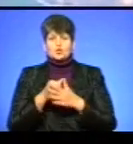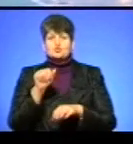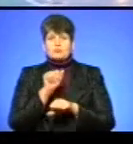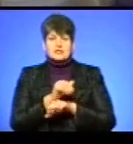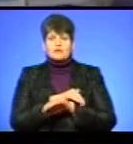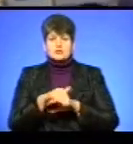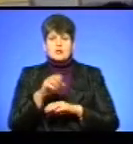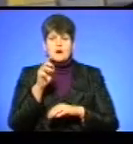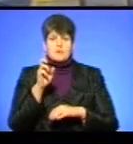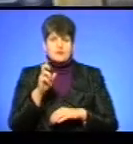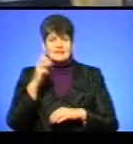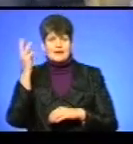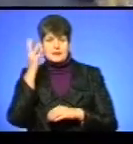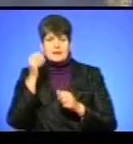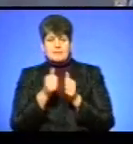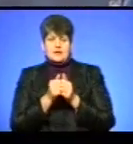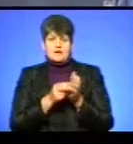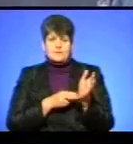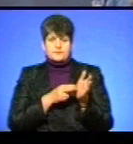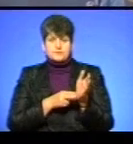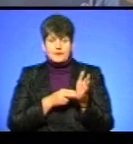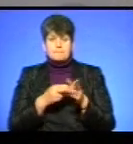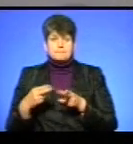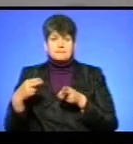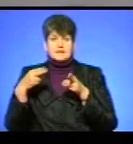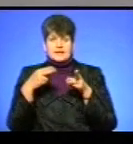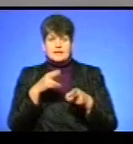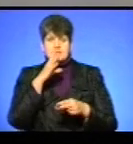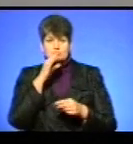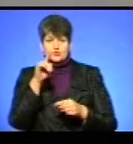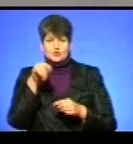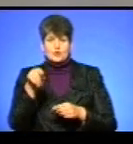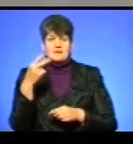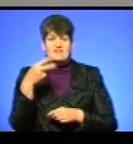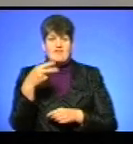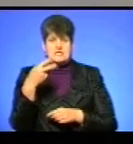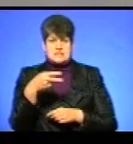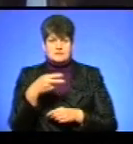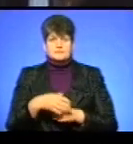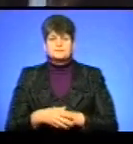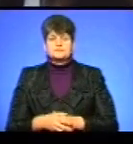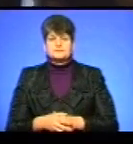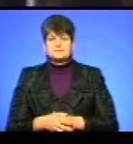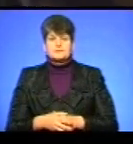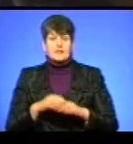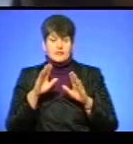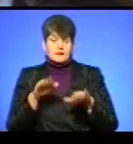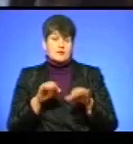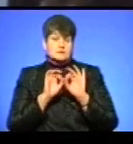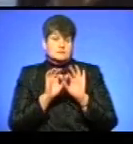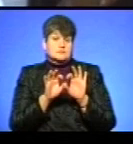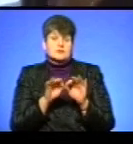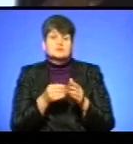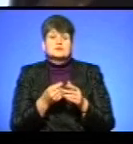вулиці Богдана Хмельницького біля залізничного вокзалу під'їхала маршрутка номер 20. Нехай аргументують